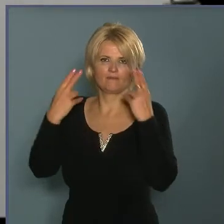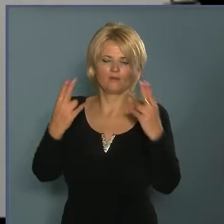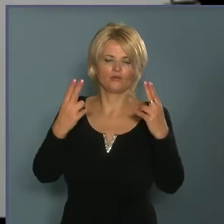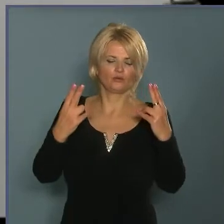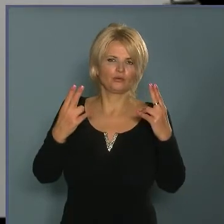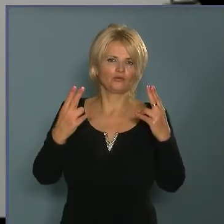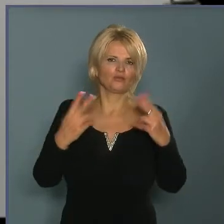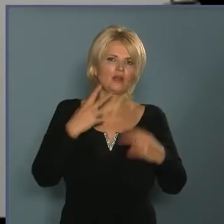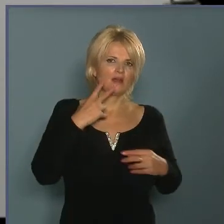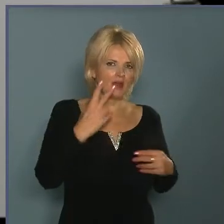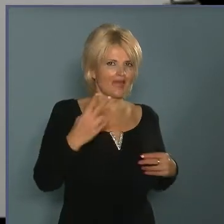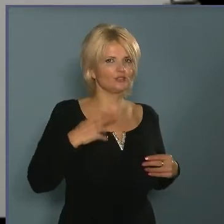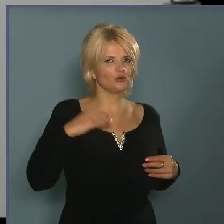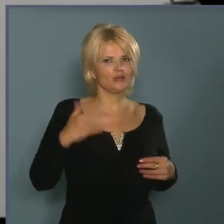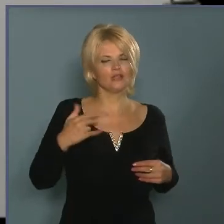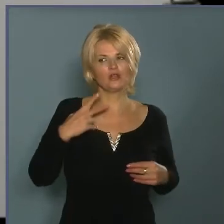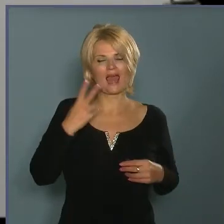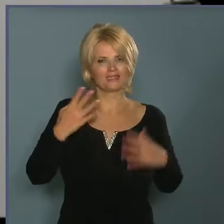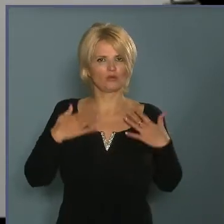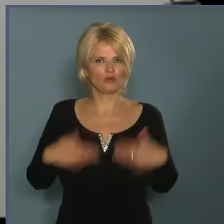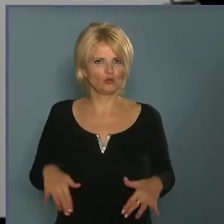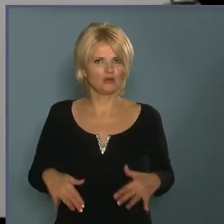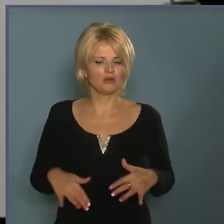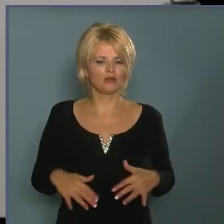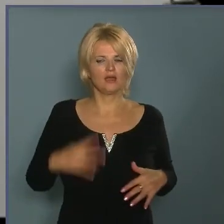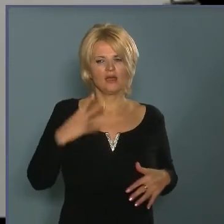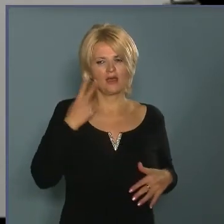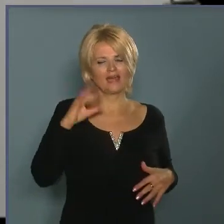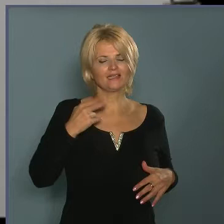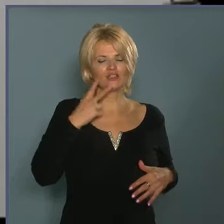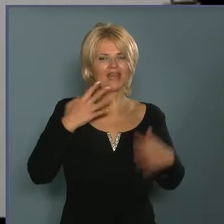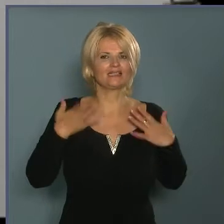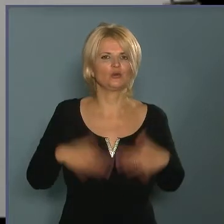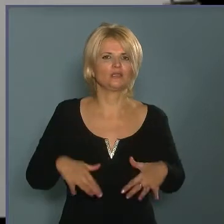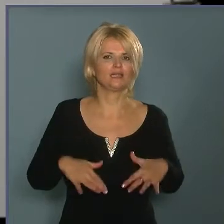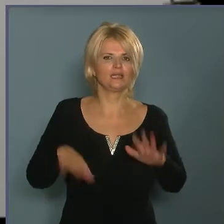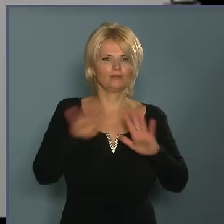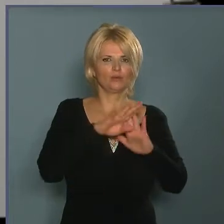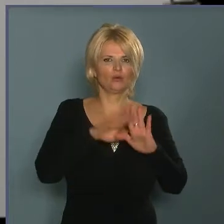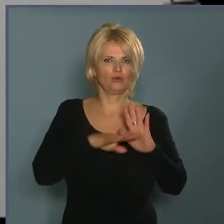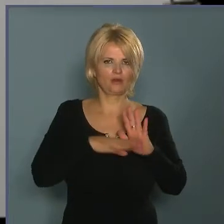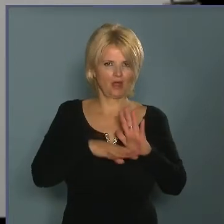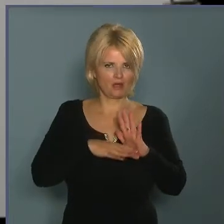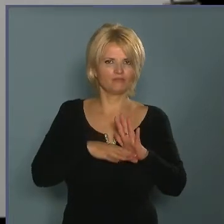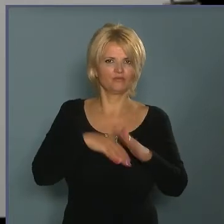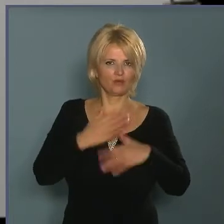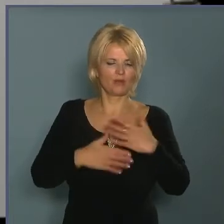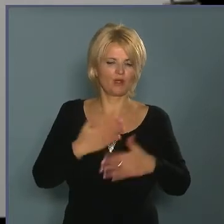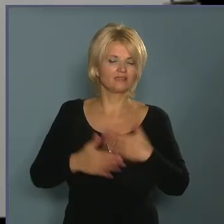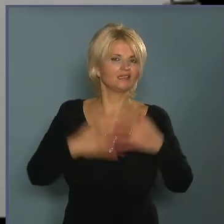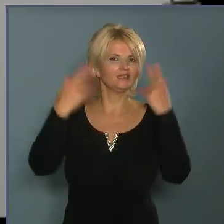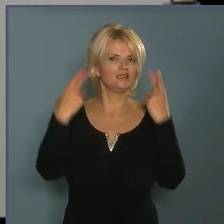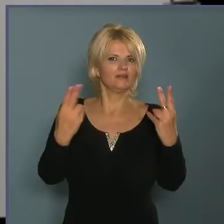fontos, hogy lássunk és látszódjunk is, tehát a látni és látszani meghirdetett programunk még mindig él, és